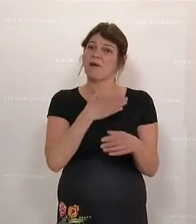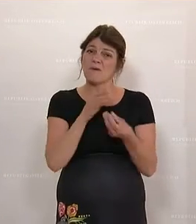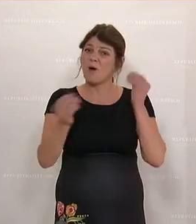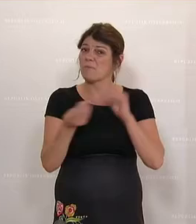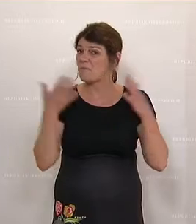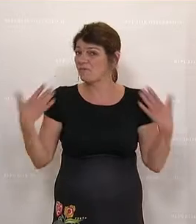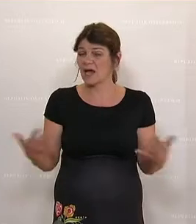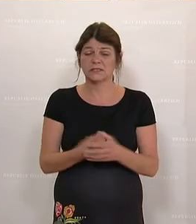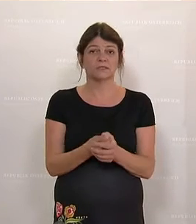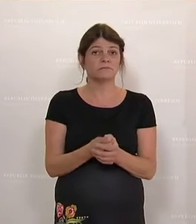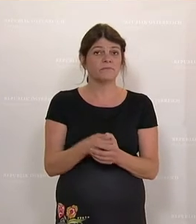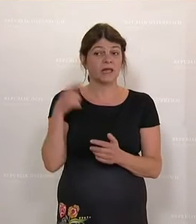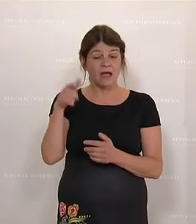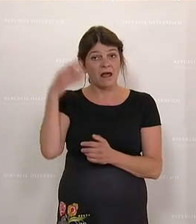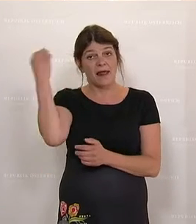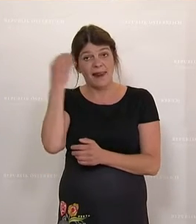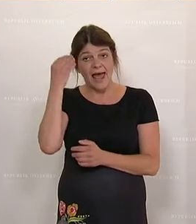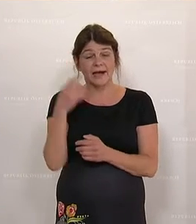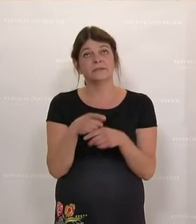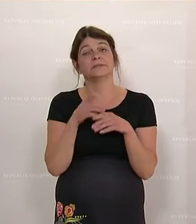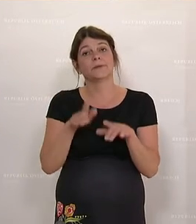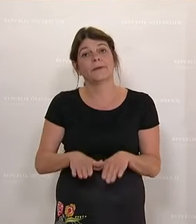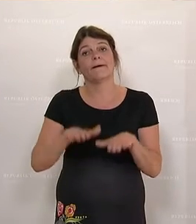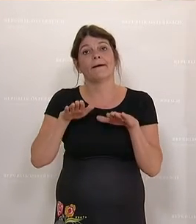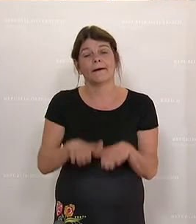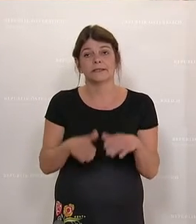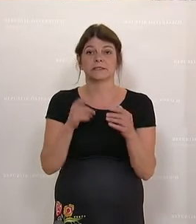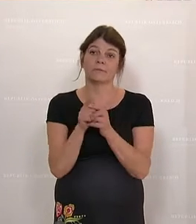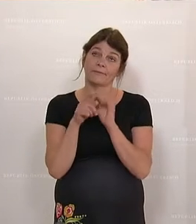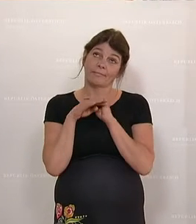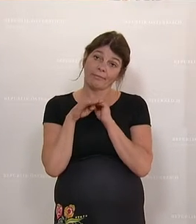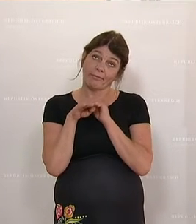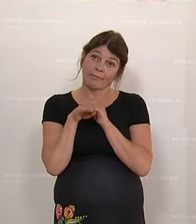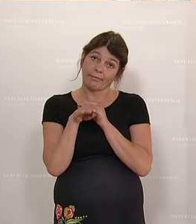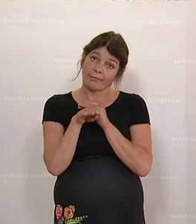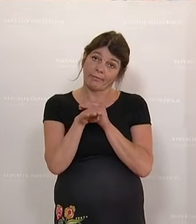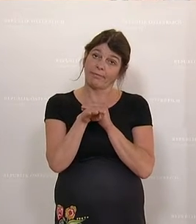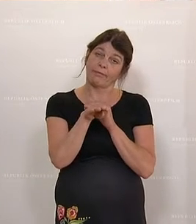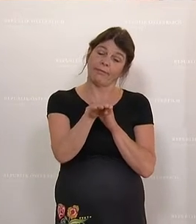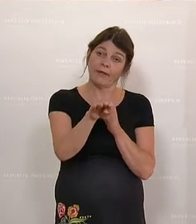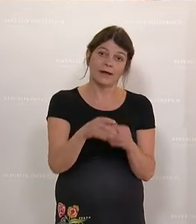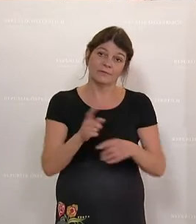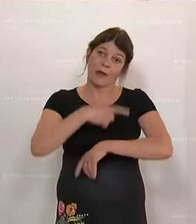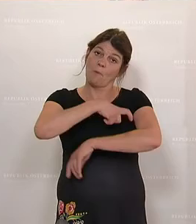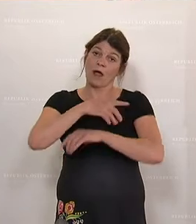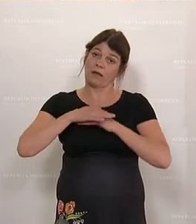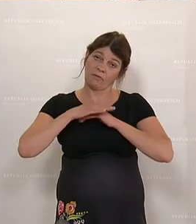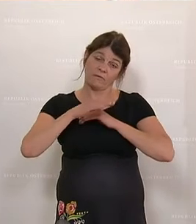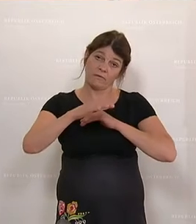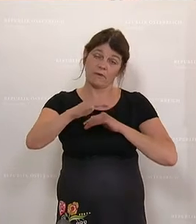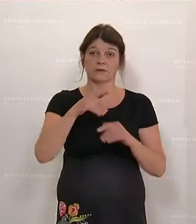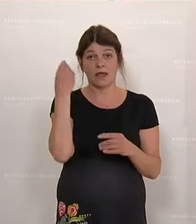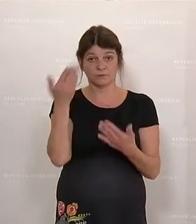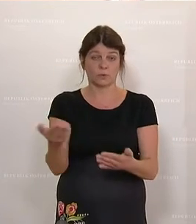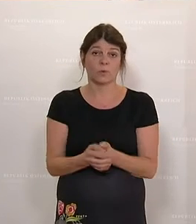nur, diese Lernkurve ist so flach wie die panonische Tiefebene. Und das ist in Zeiten der Krise